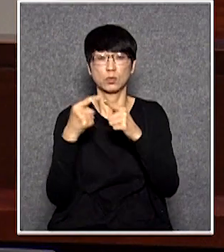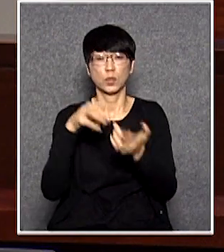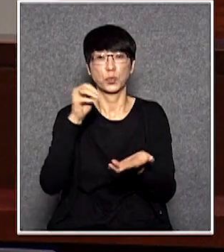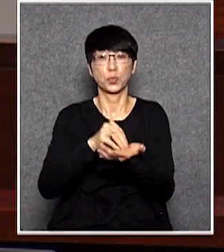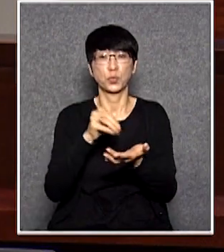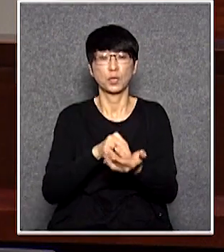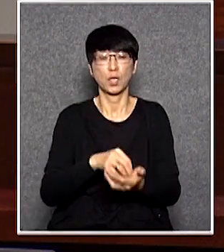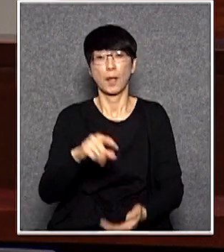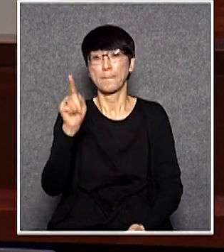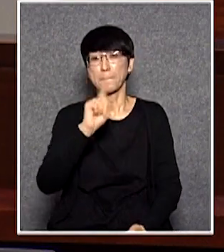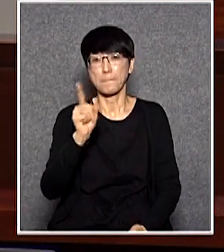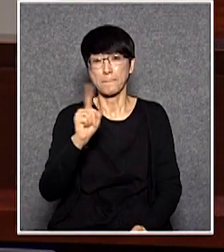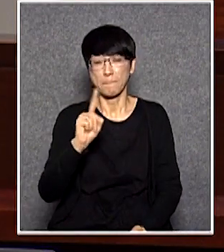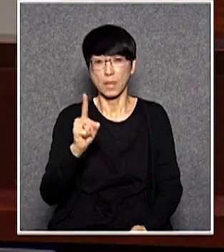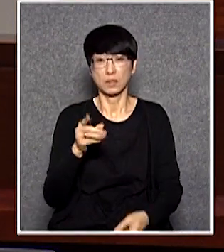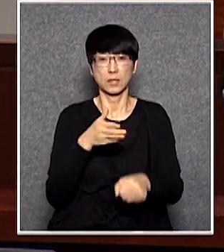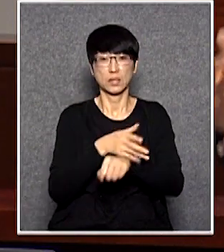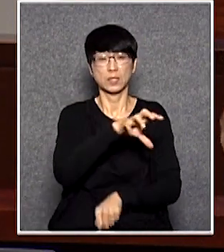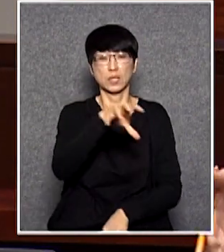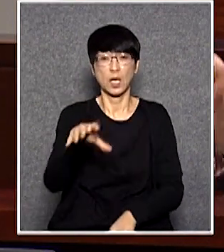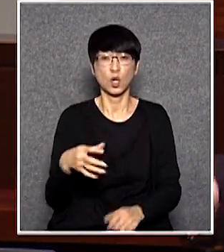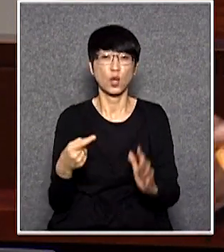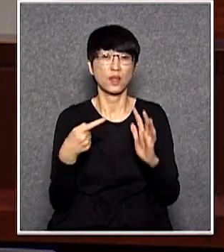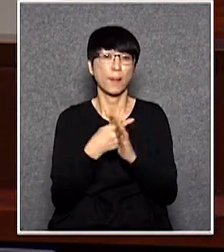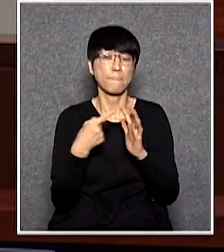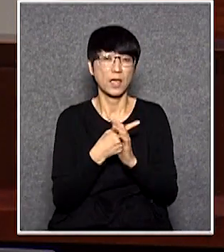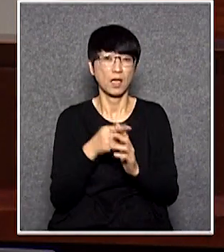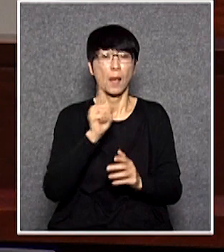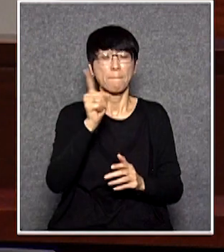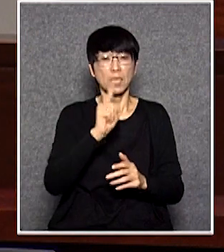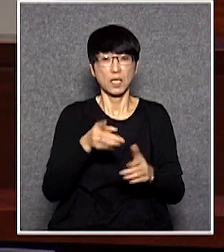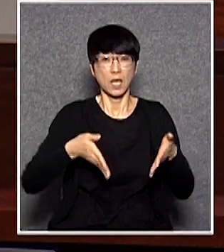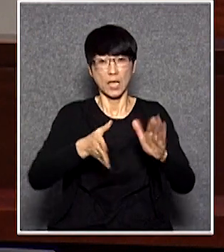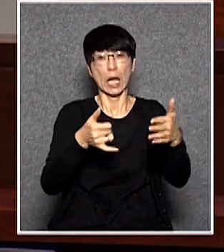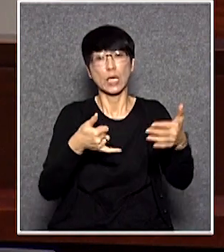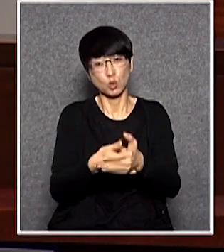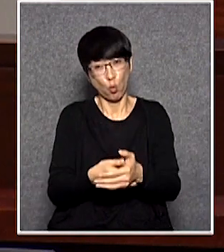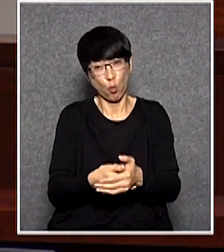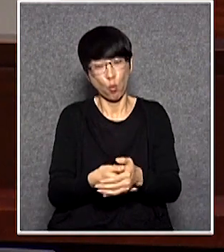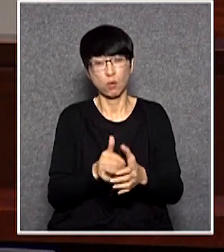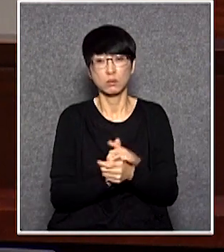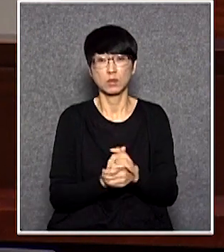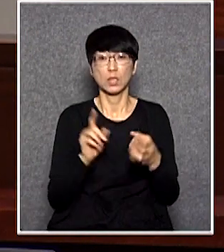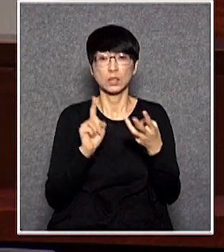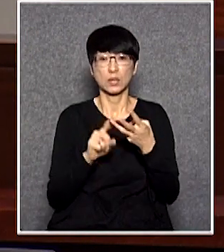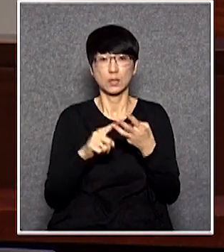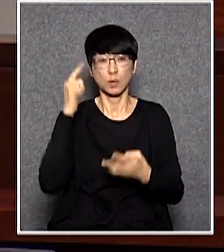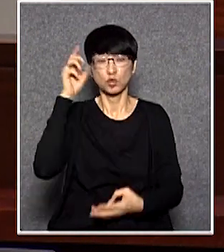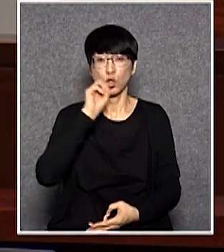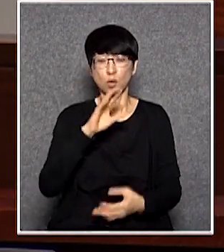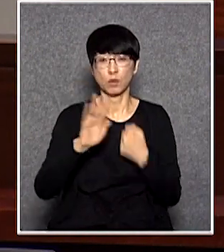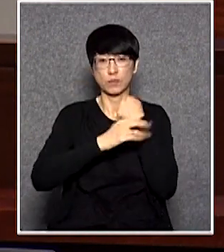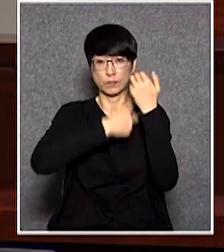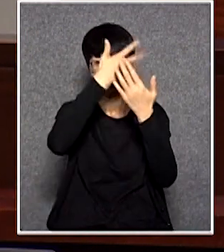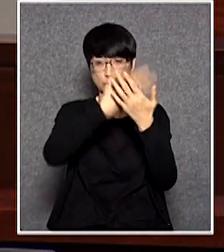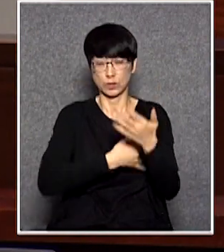什麼叫做社區特色什麼叫做左階那第三我想說就是法例不